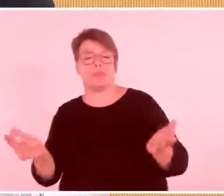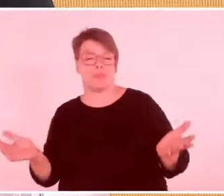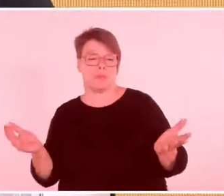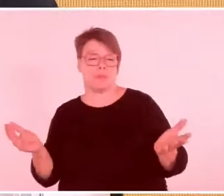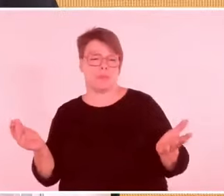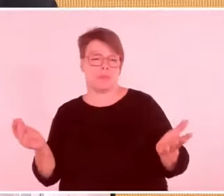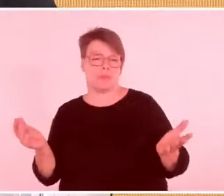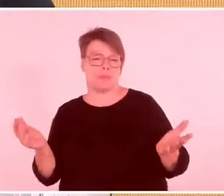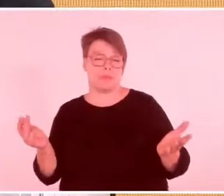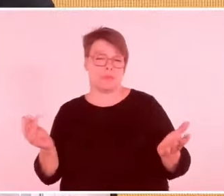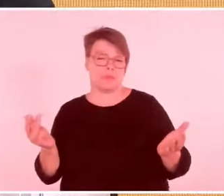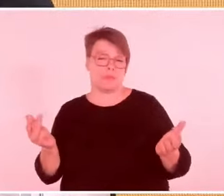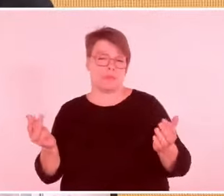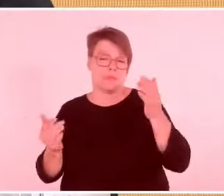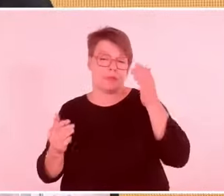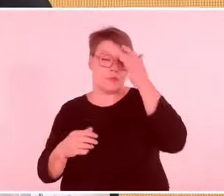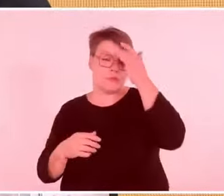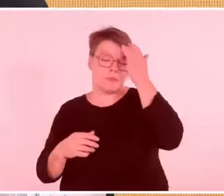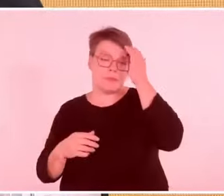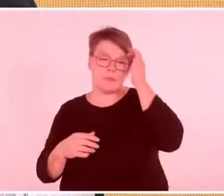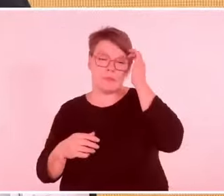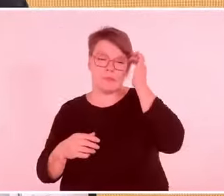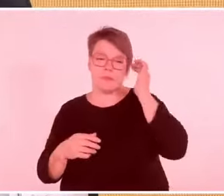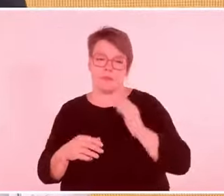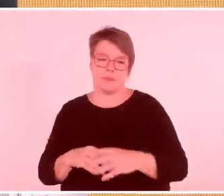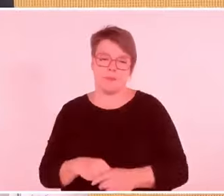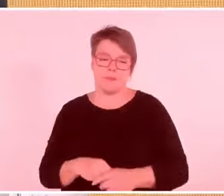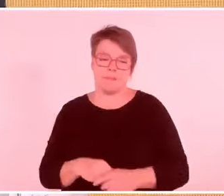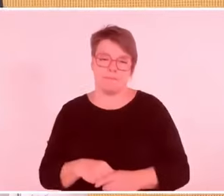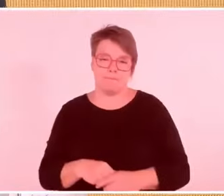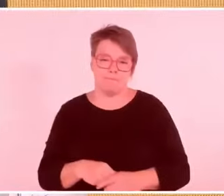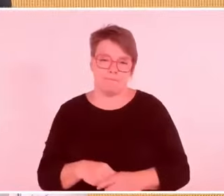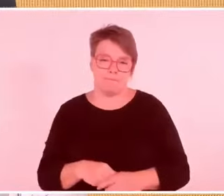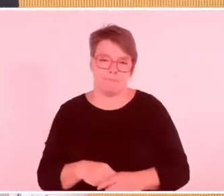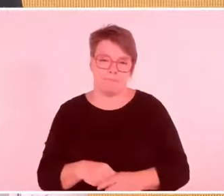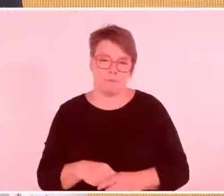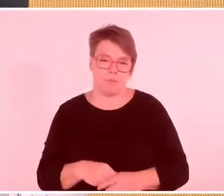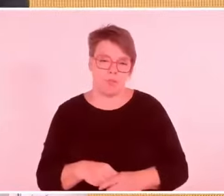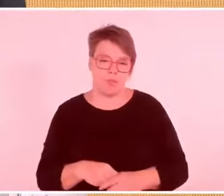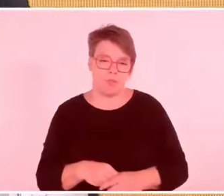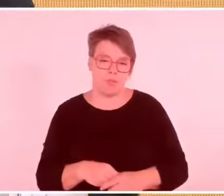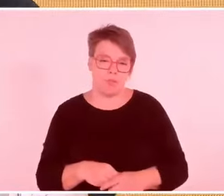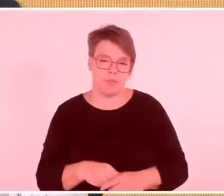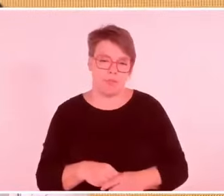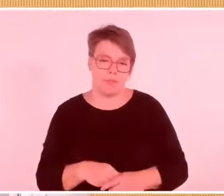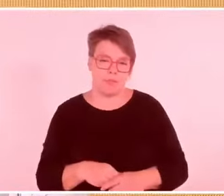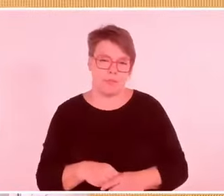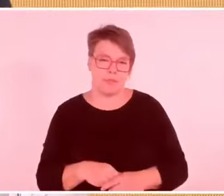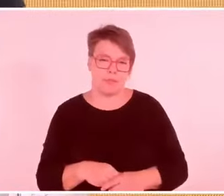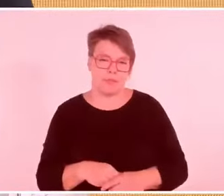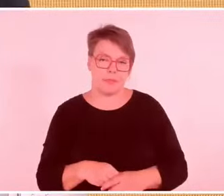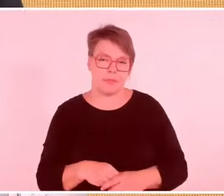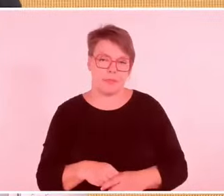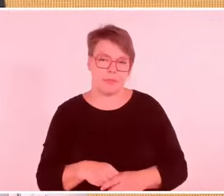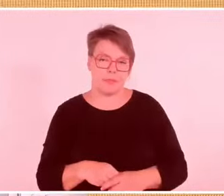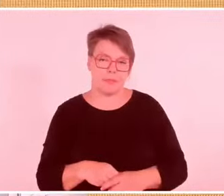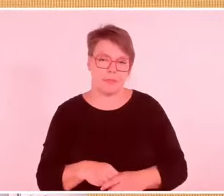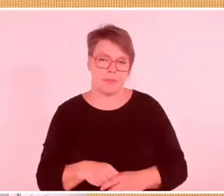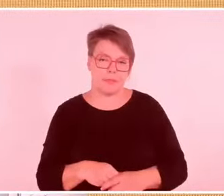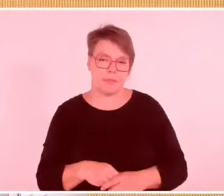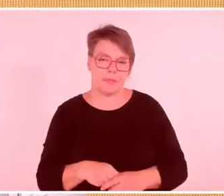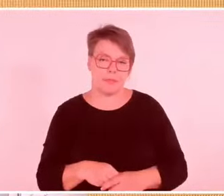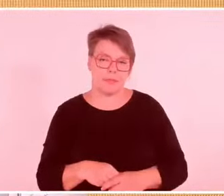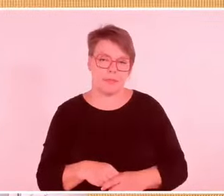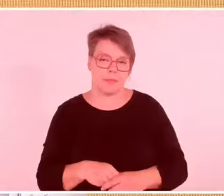Es ist ein schreckliches Verbrechen. Ich möchte es in keiner Weise relativieren. Ich sage nur, dass